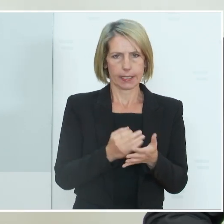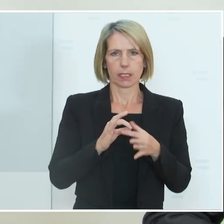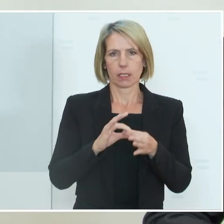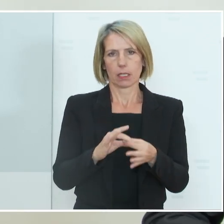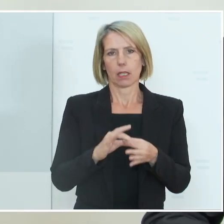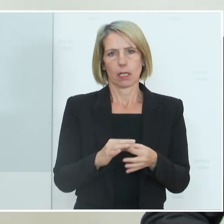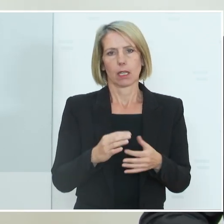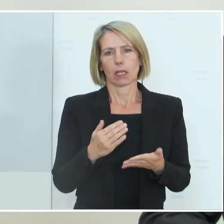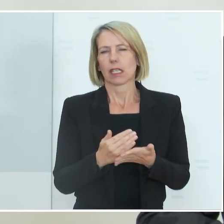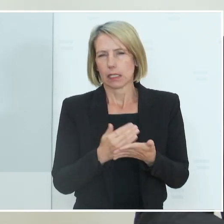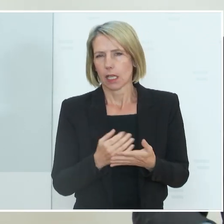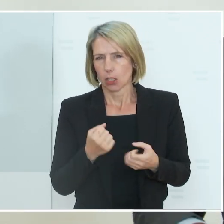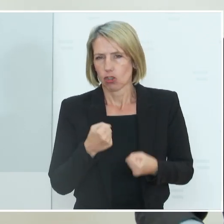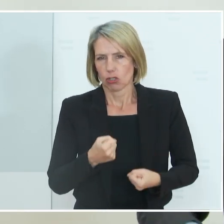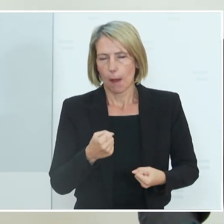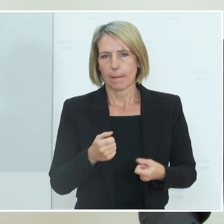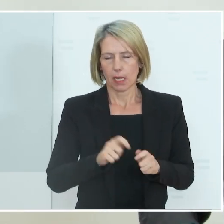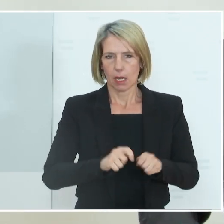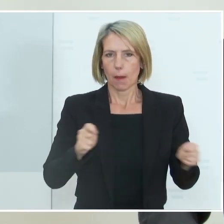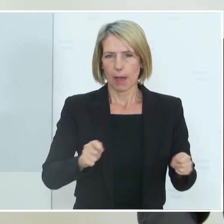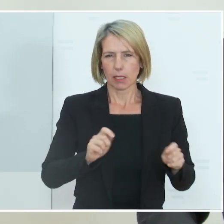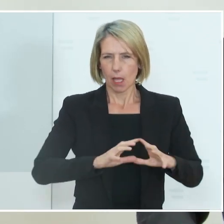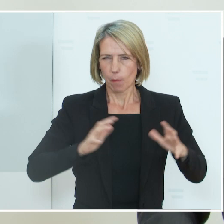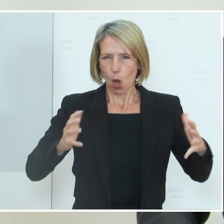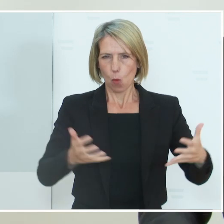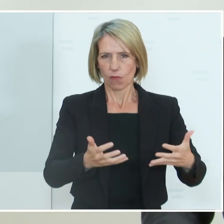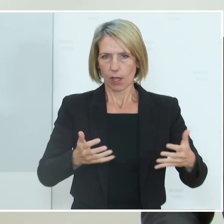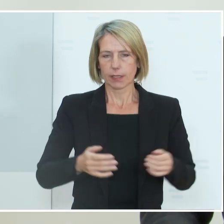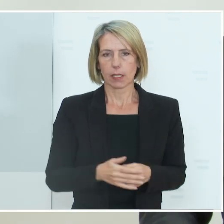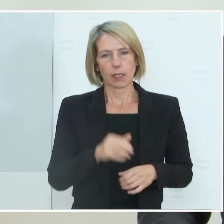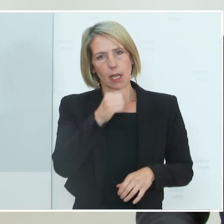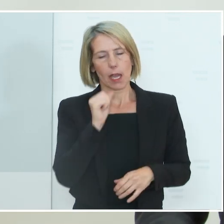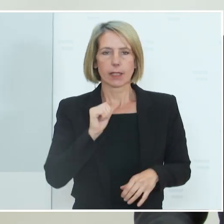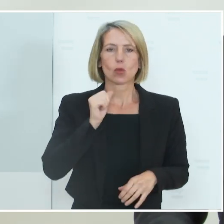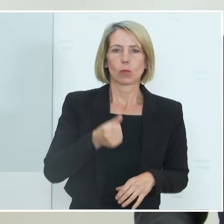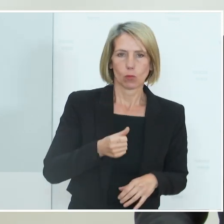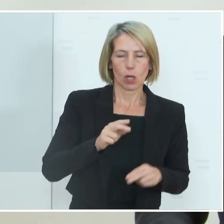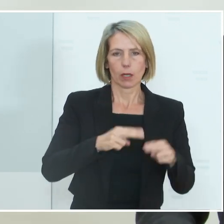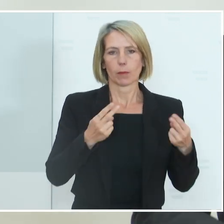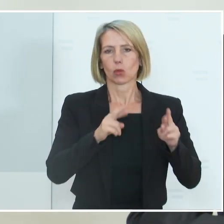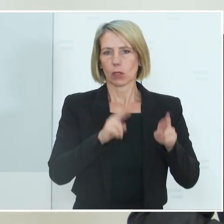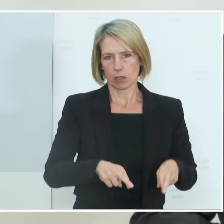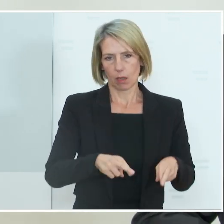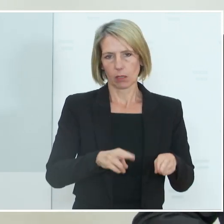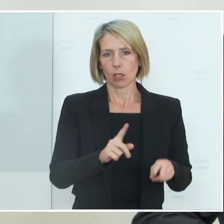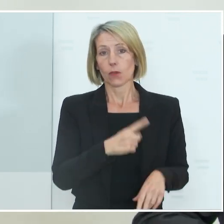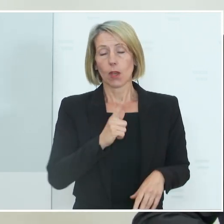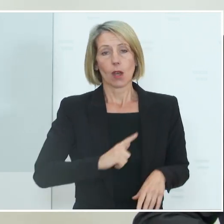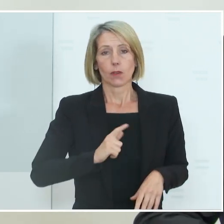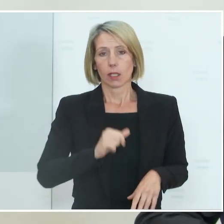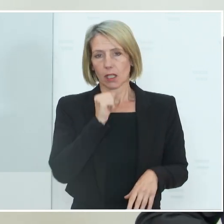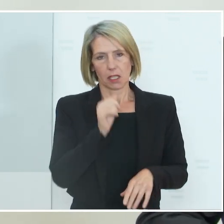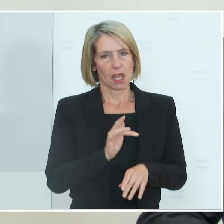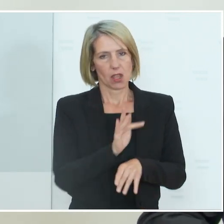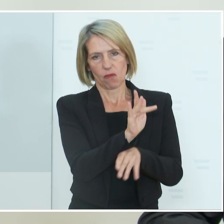macht die Maßnahmen auch umfassender. Das heißt morgen Bundesrat, da erwarten wir eben kein Veto